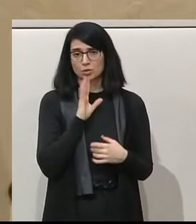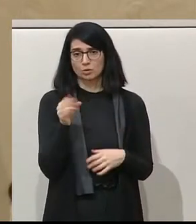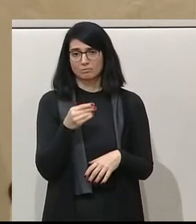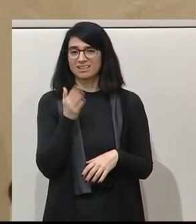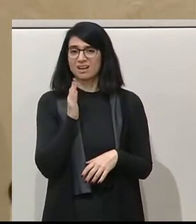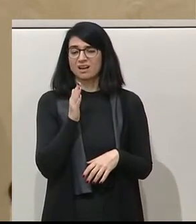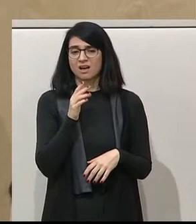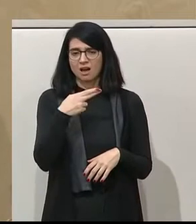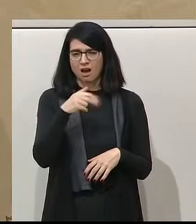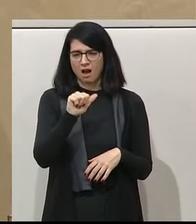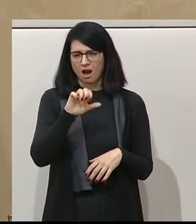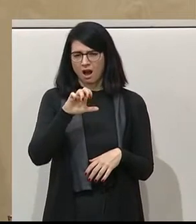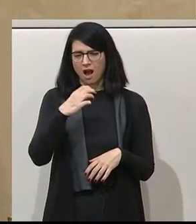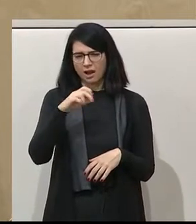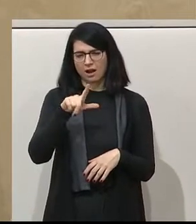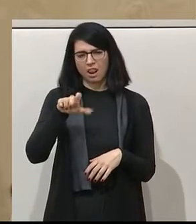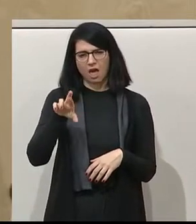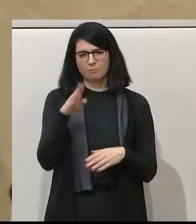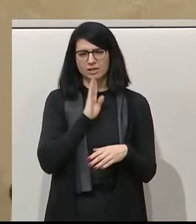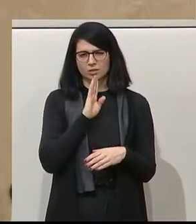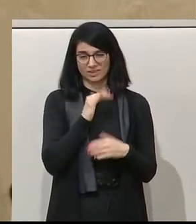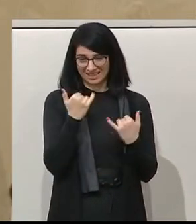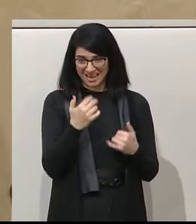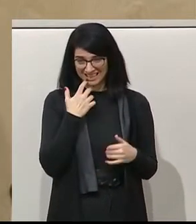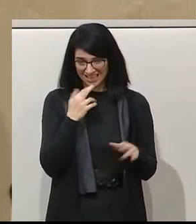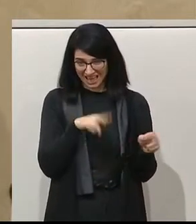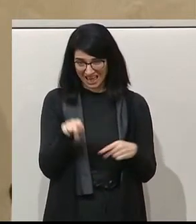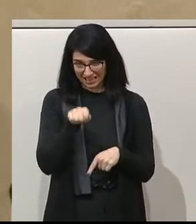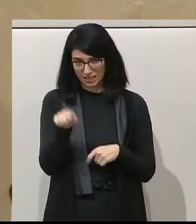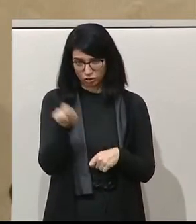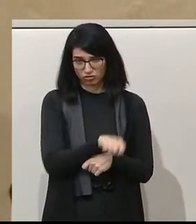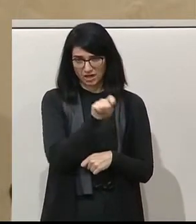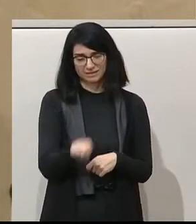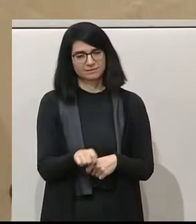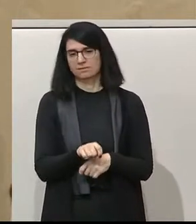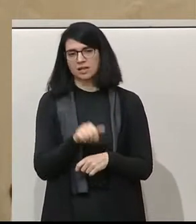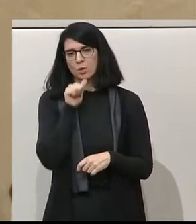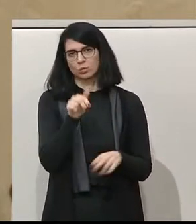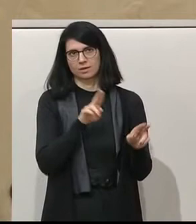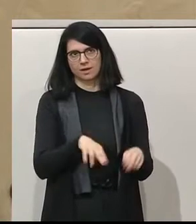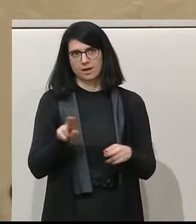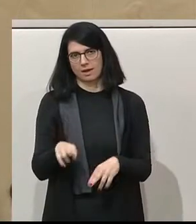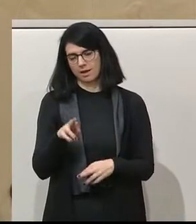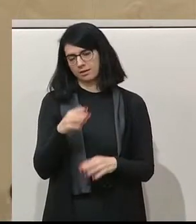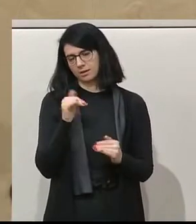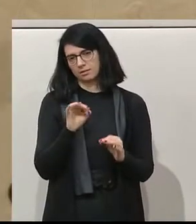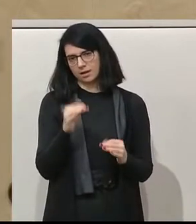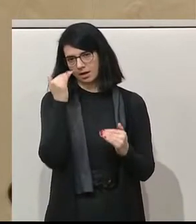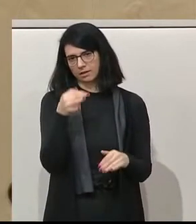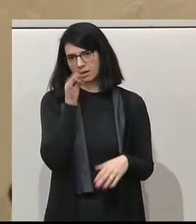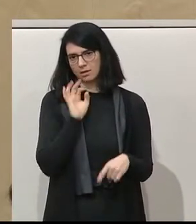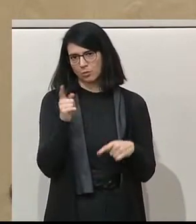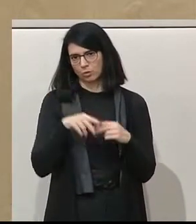Hacklerpension? Ist es gerecht, dass Sie jetzt darüber nachdenken, diese Hacklerpension zu streiken? Nein, das ist vollkommen ungerecht, geschätzte Damen und Herren. Und ja,